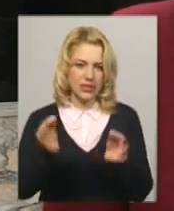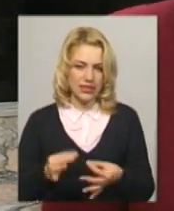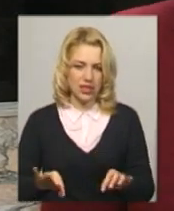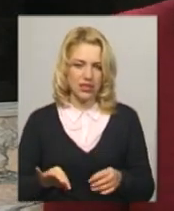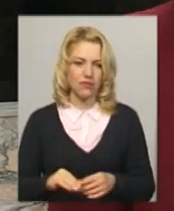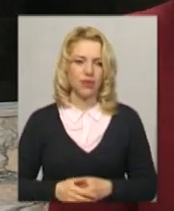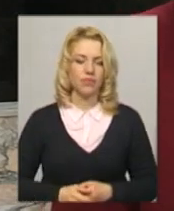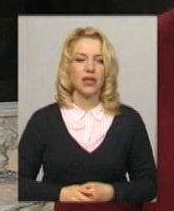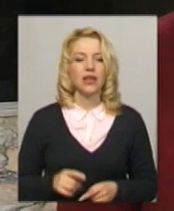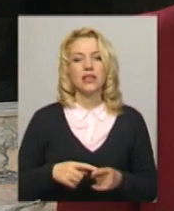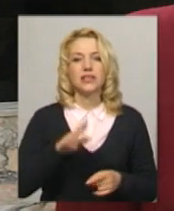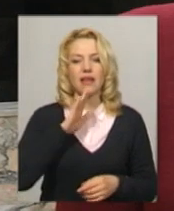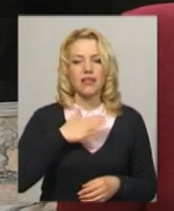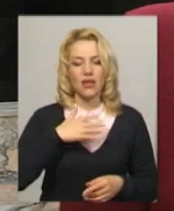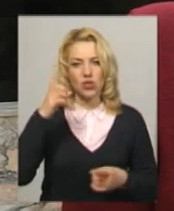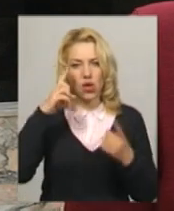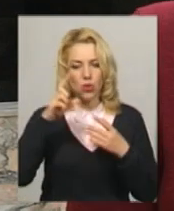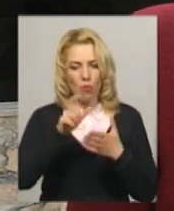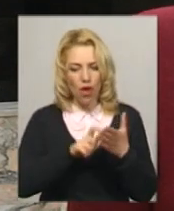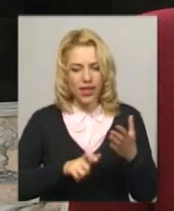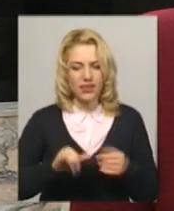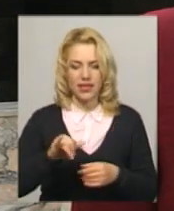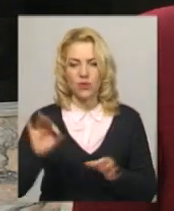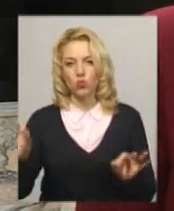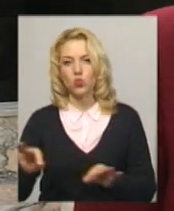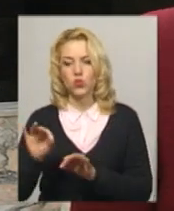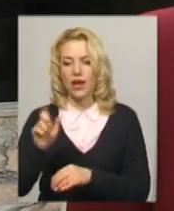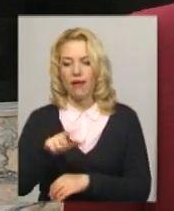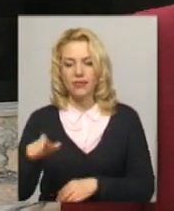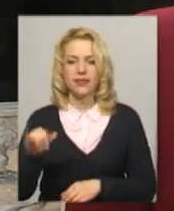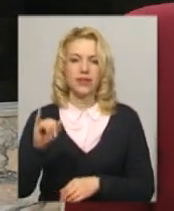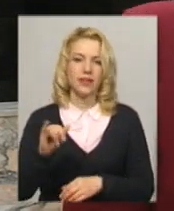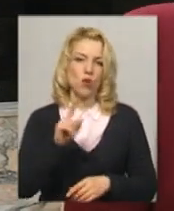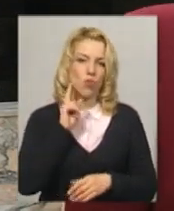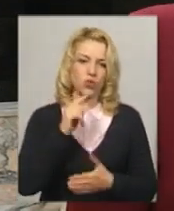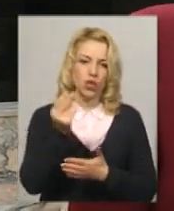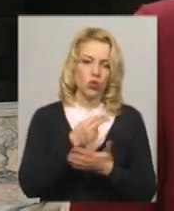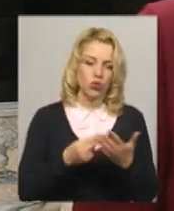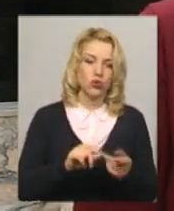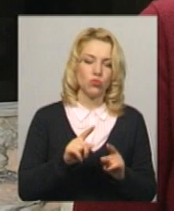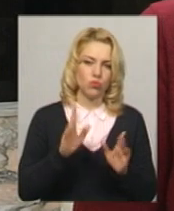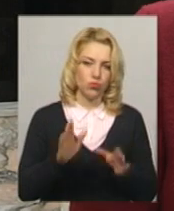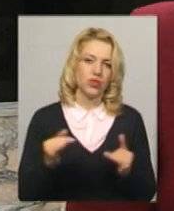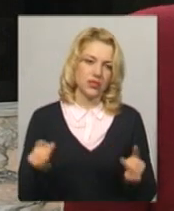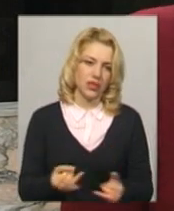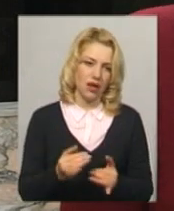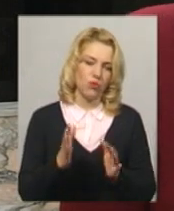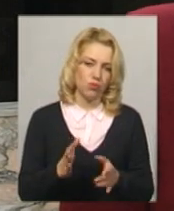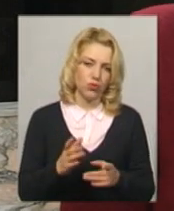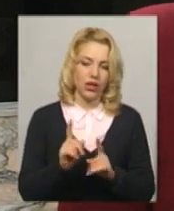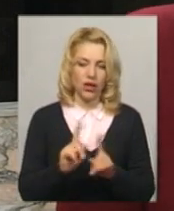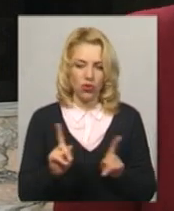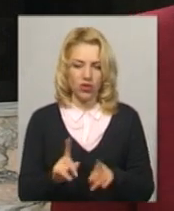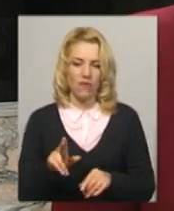арту. Це і наші поети, і музиканти, і молоді художники. Тому, власне, буде цікаво, буде креативно